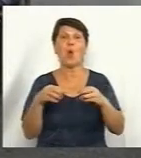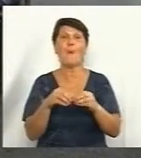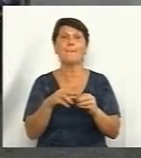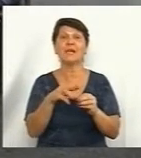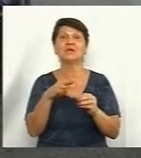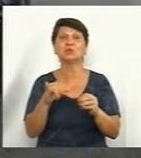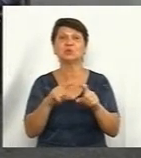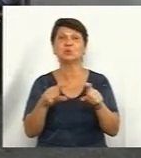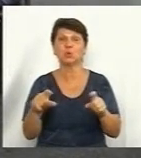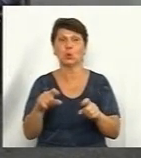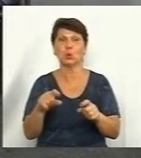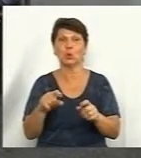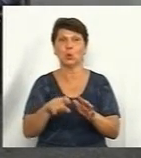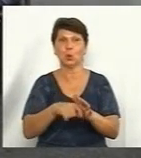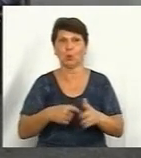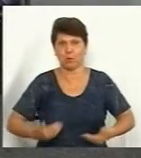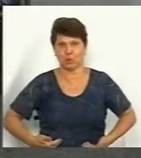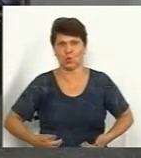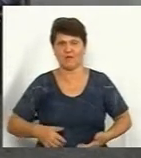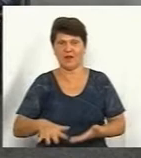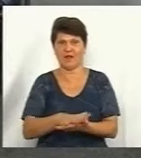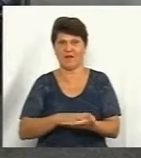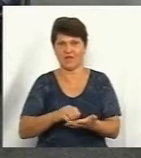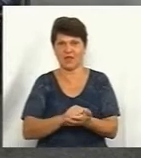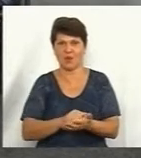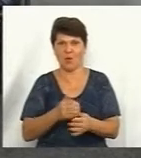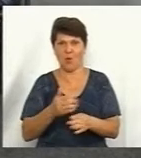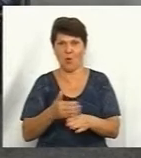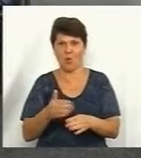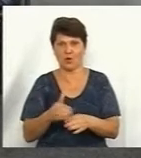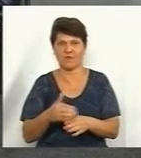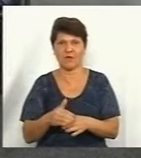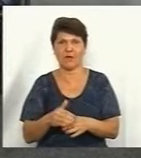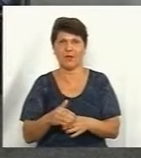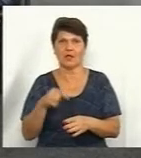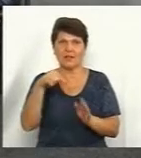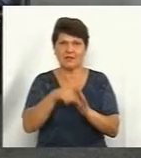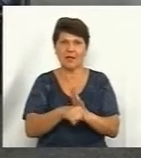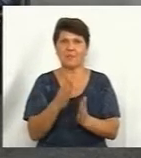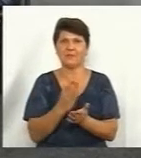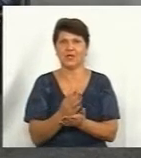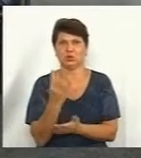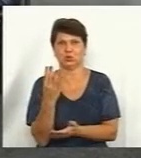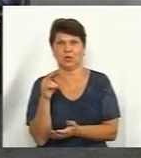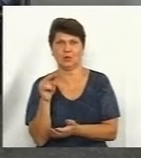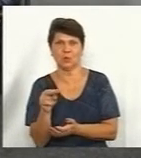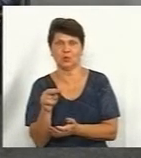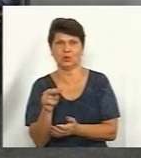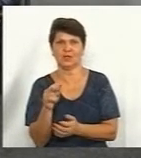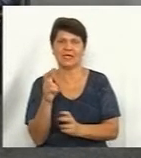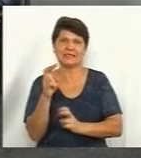Там є один пункт на чотири абзаці про сміттєпереробний завод, буквально. Що там